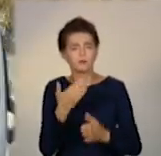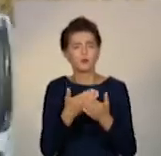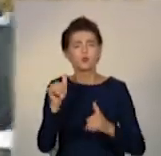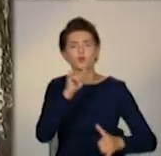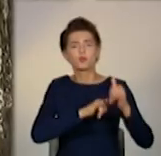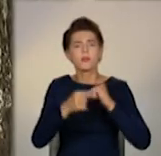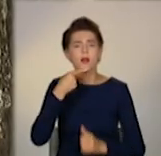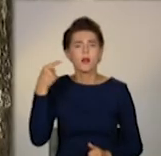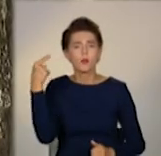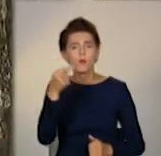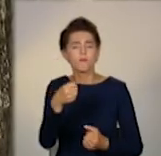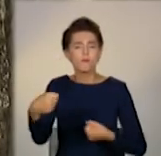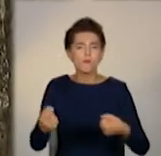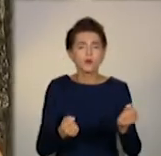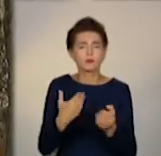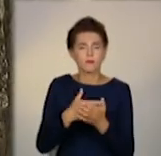подорожей.